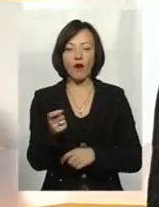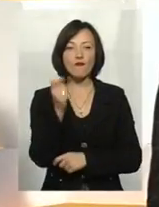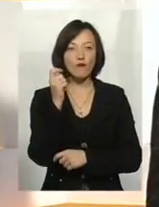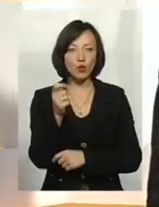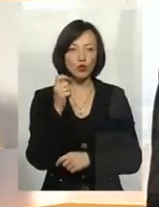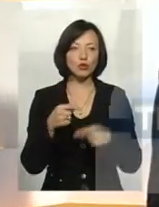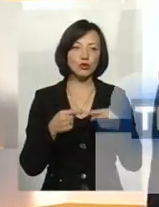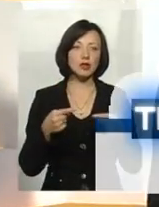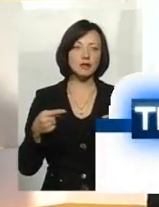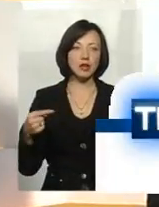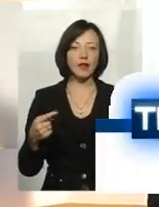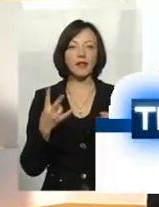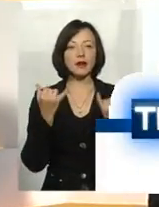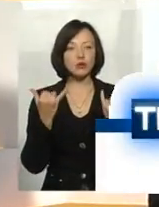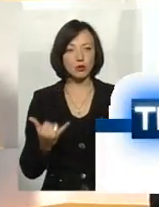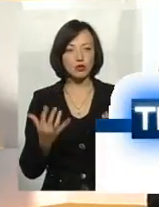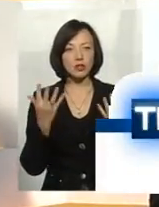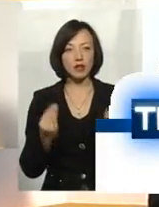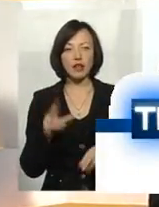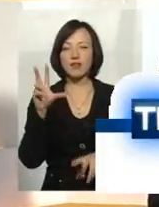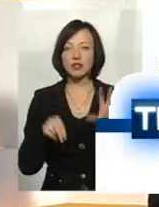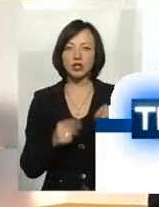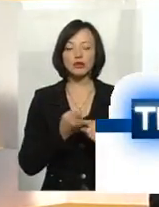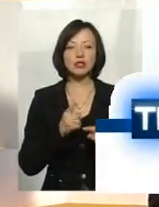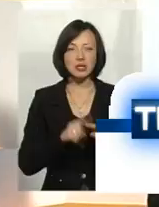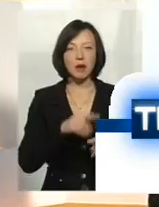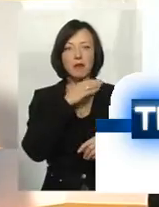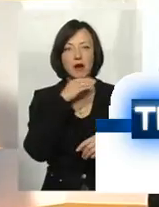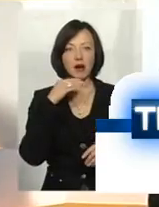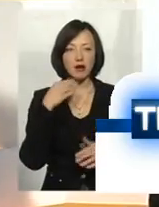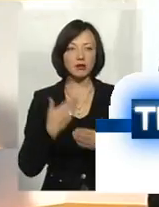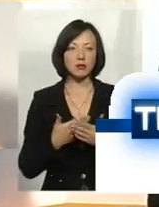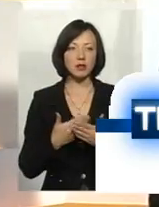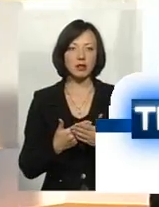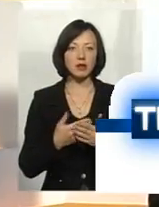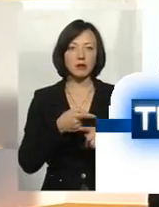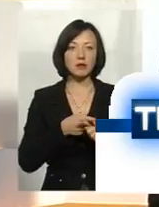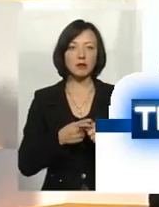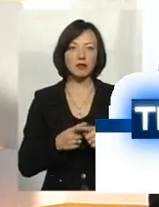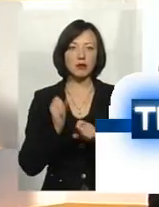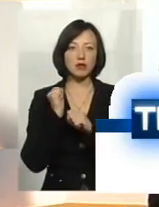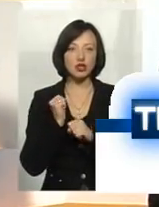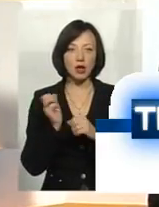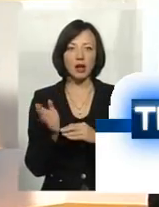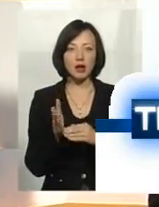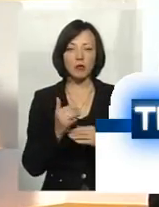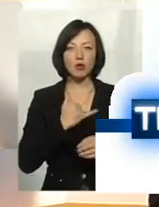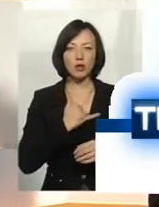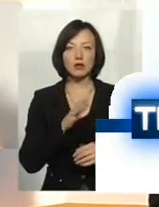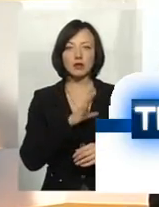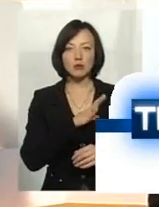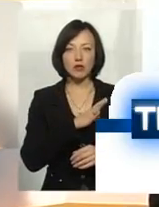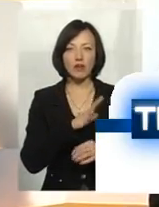остальне. На сьогоднішній день, я рахуюся багато, це десь пів мішка риби. У нас був випадок,